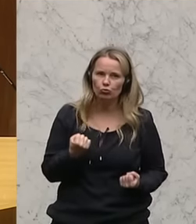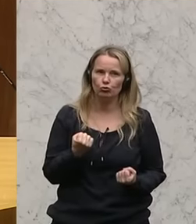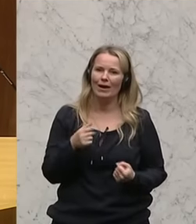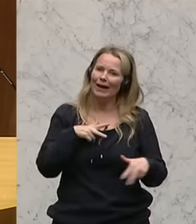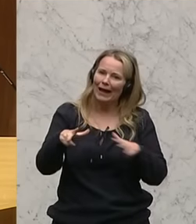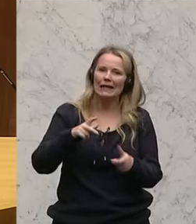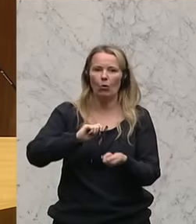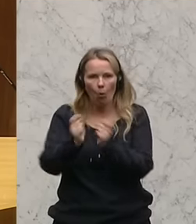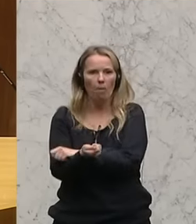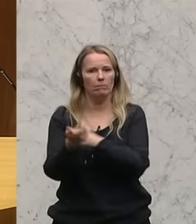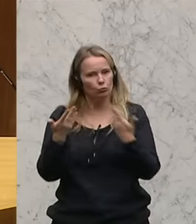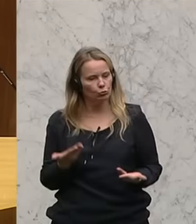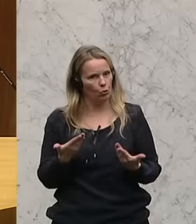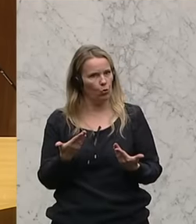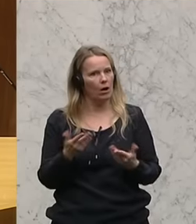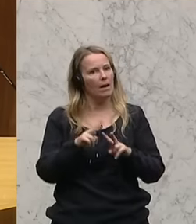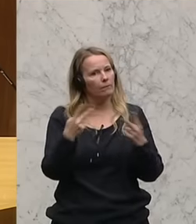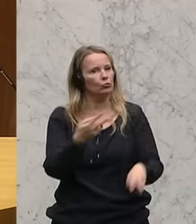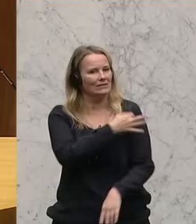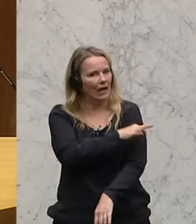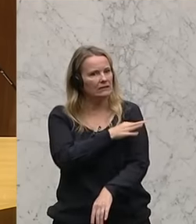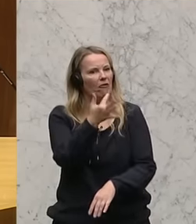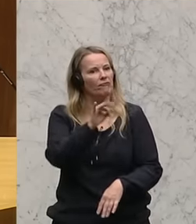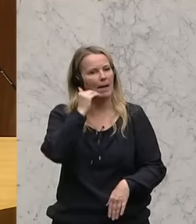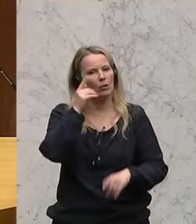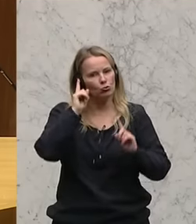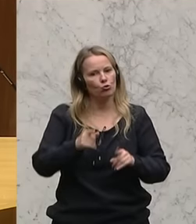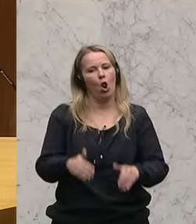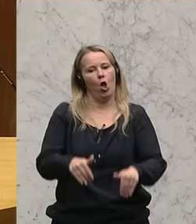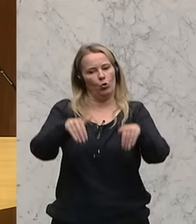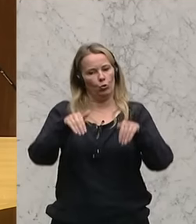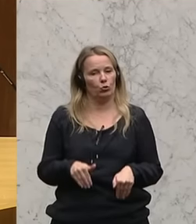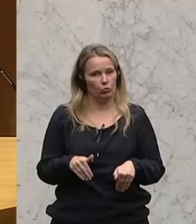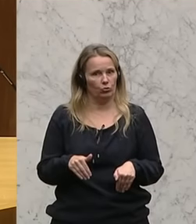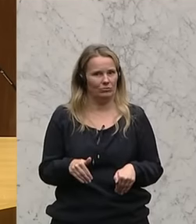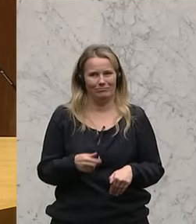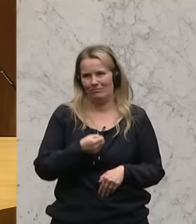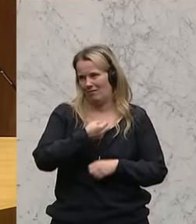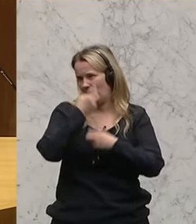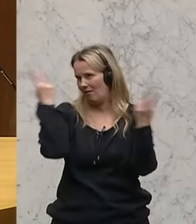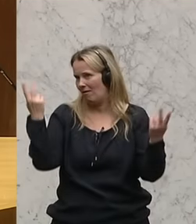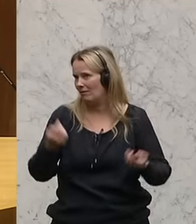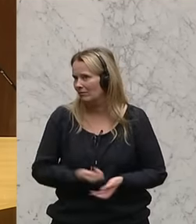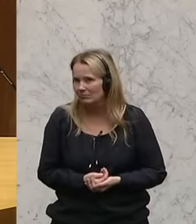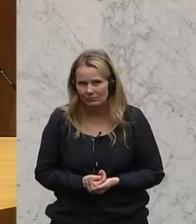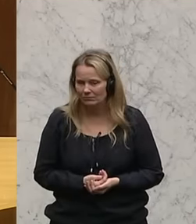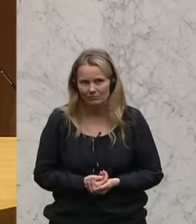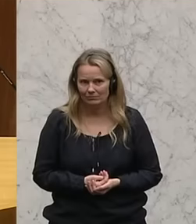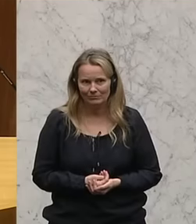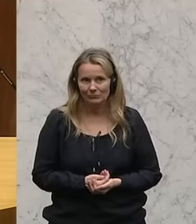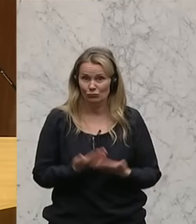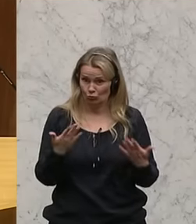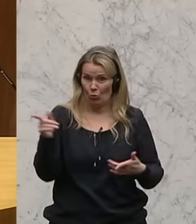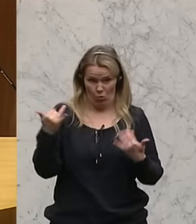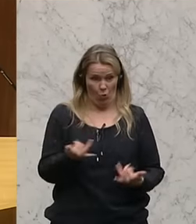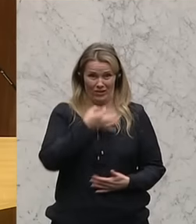Regierungsumbildung in der Art, dass Herr Bundeskanzler Faymann seinen Rücktritt erklärt, ist damit selbstredend. Und in dieser